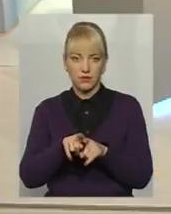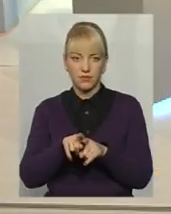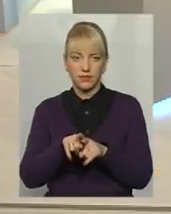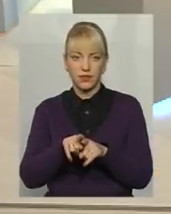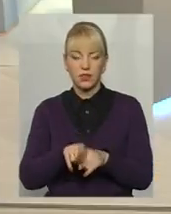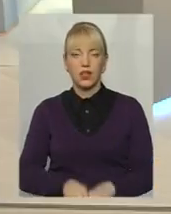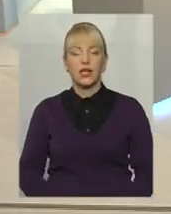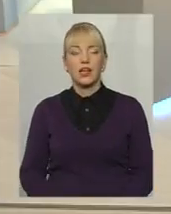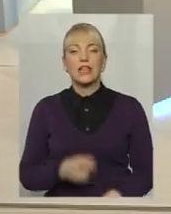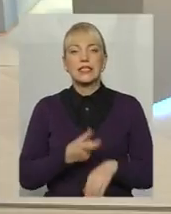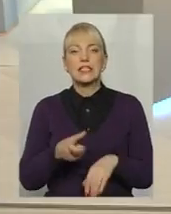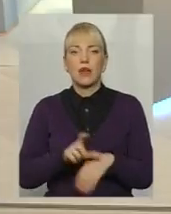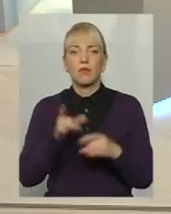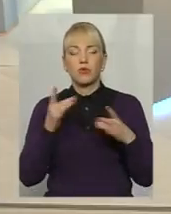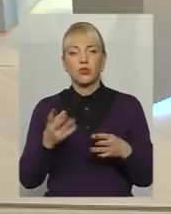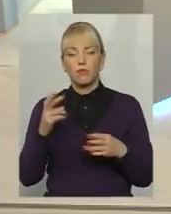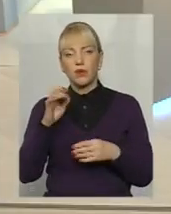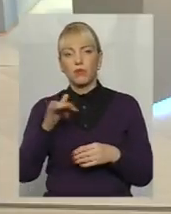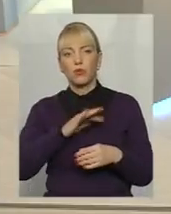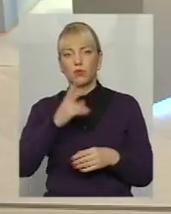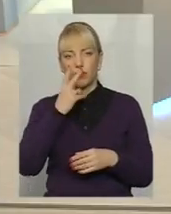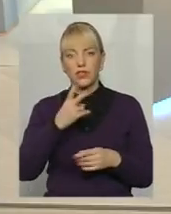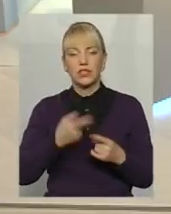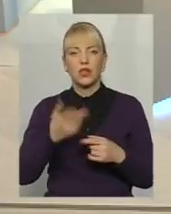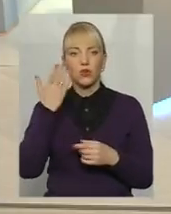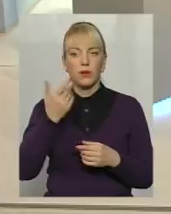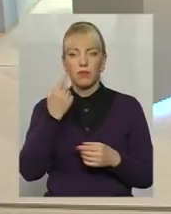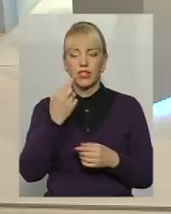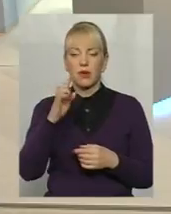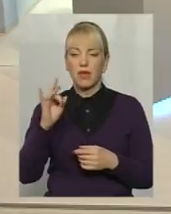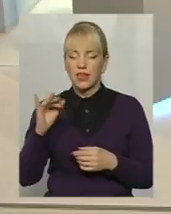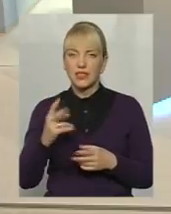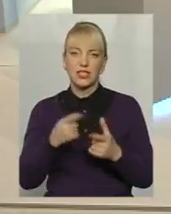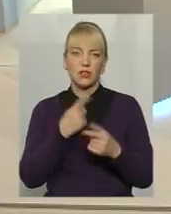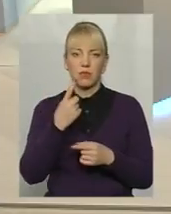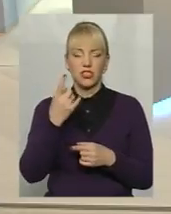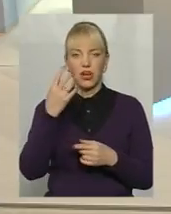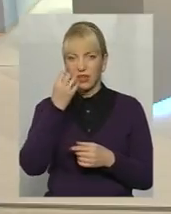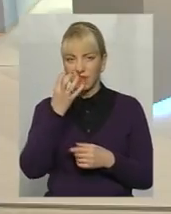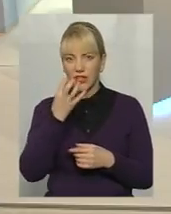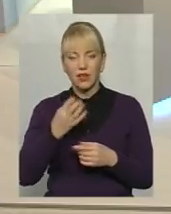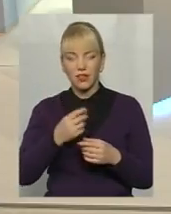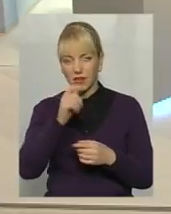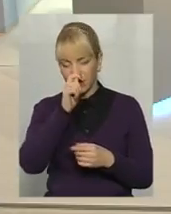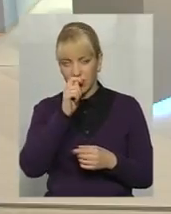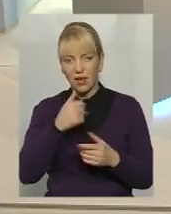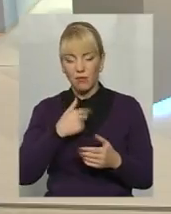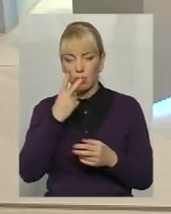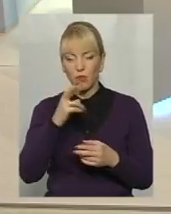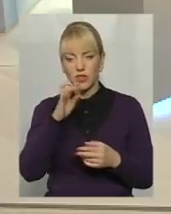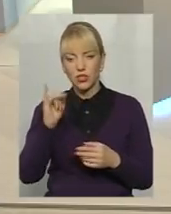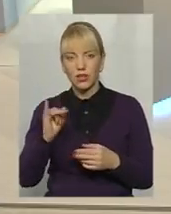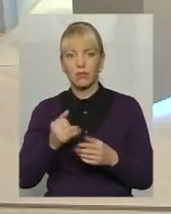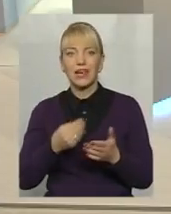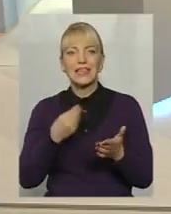Саме простіше, щоб було б подивитися, якби було сьогодні перше березня чи перше квітня, ми б зразу побачили цінники в магазинах чи ціни на